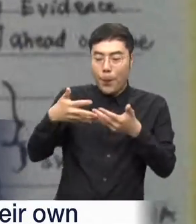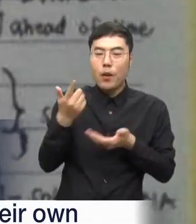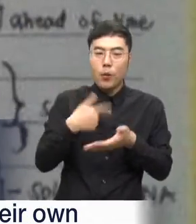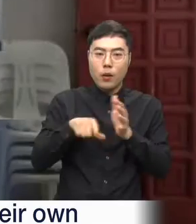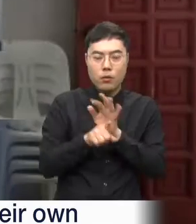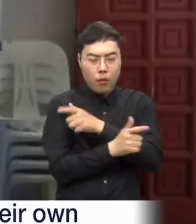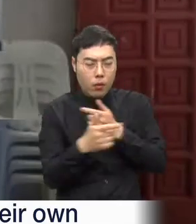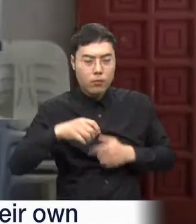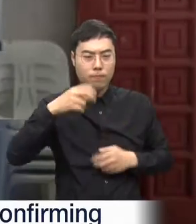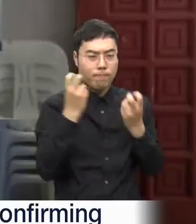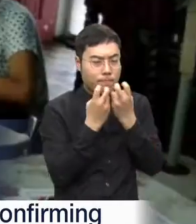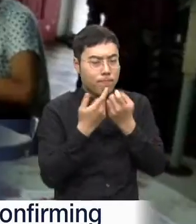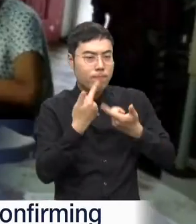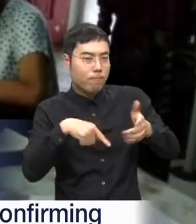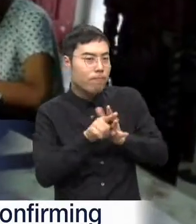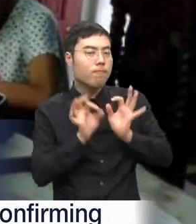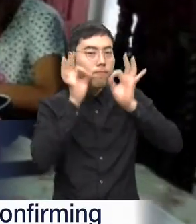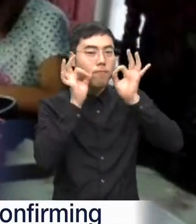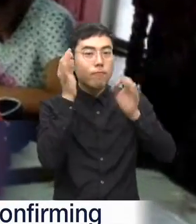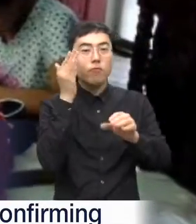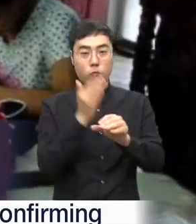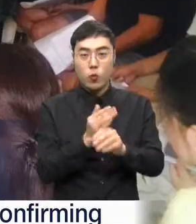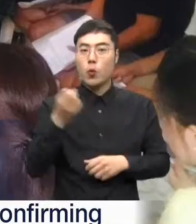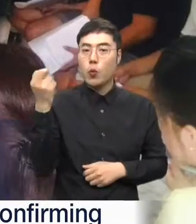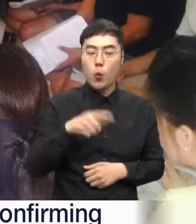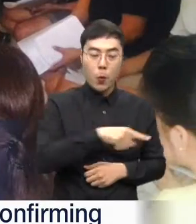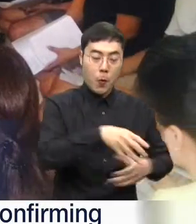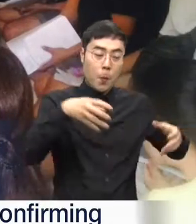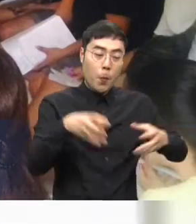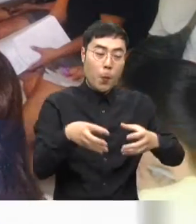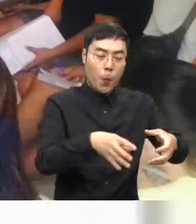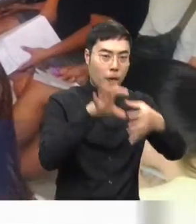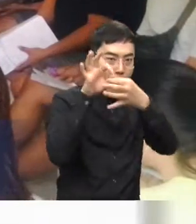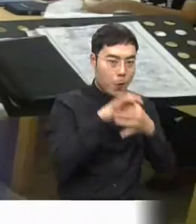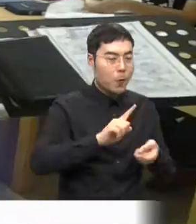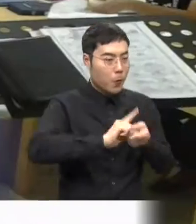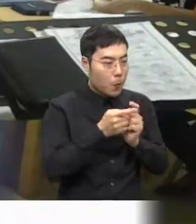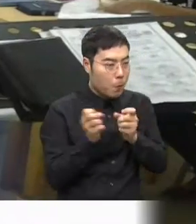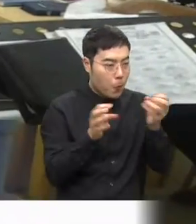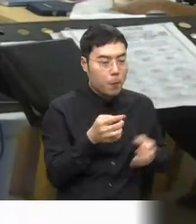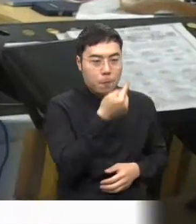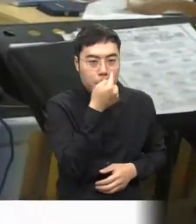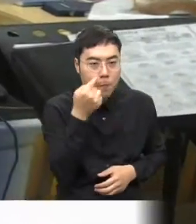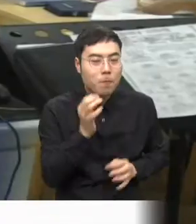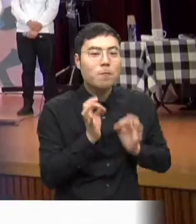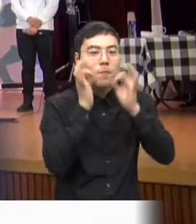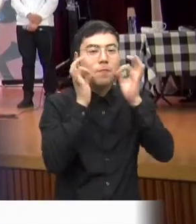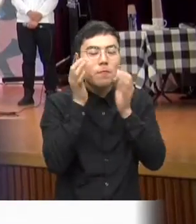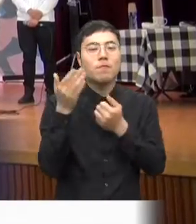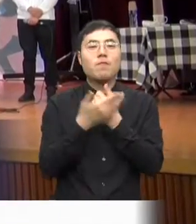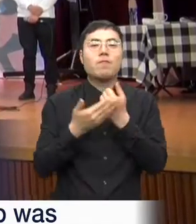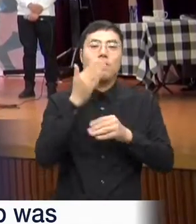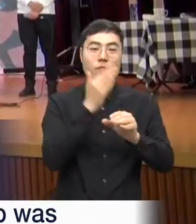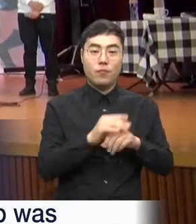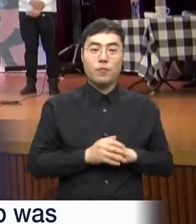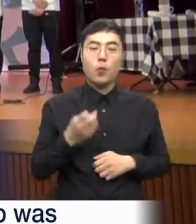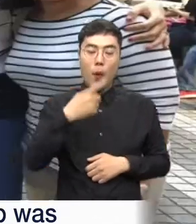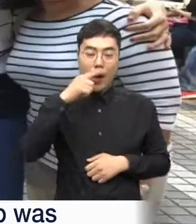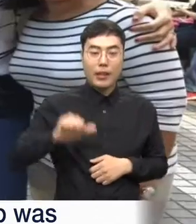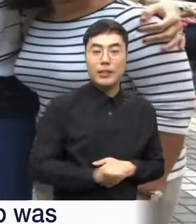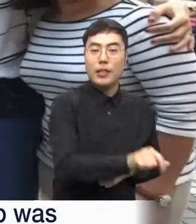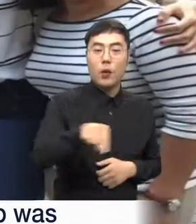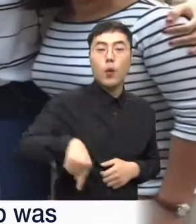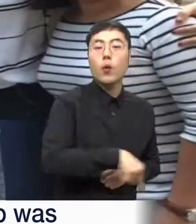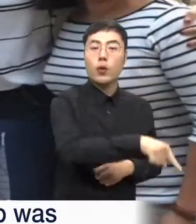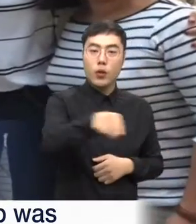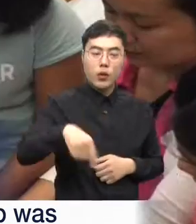적용하는 성구를 찾아보는 등 미션을 실천하고 있고 매주 소그룹 집중훈련을 통해 이를 점검하고 있습니다. 또 지난 아시아 집회에선